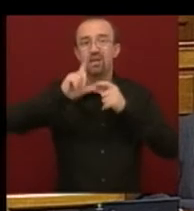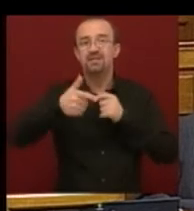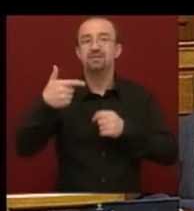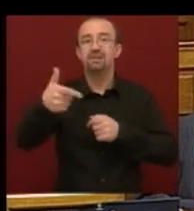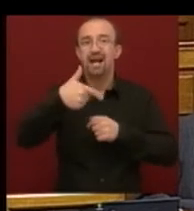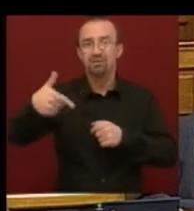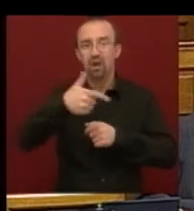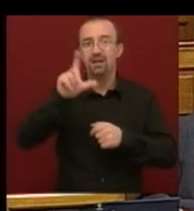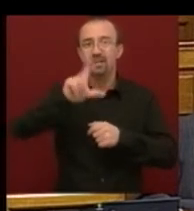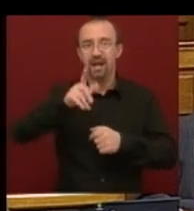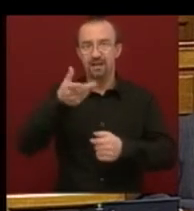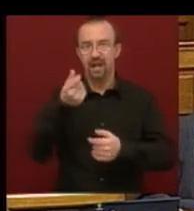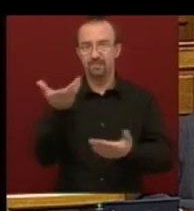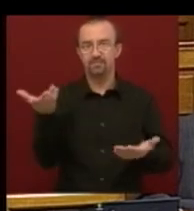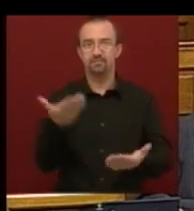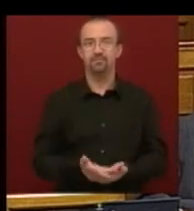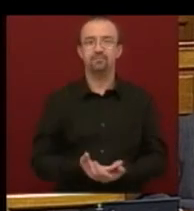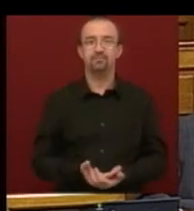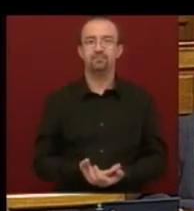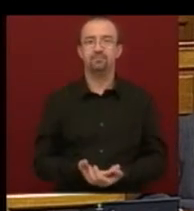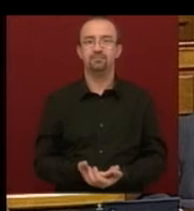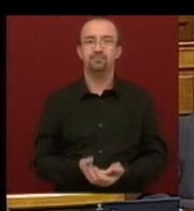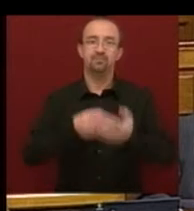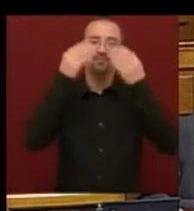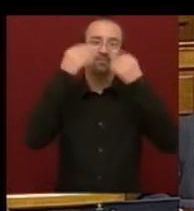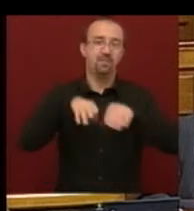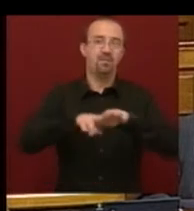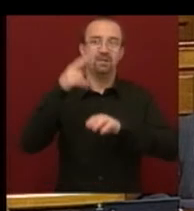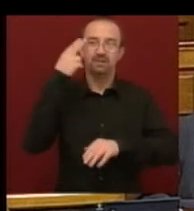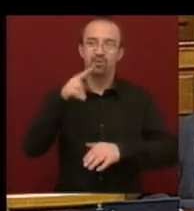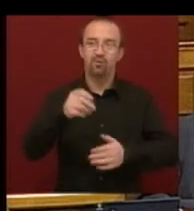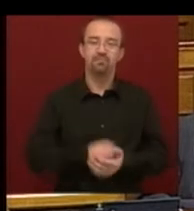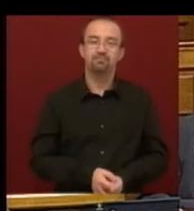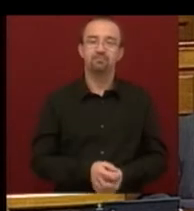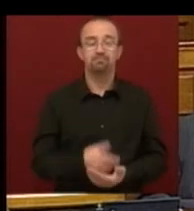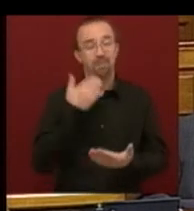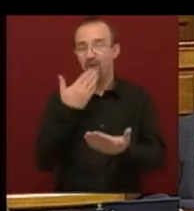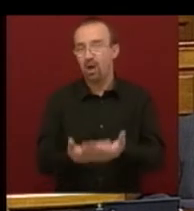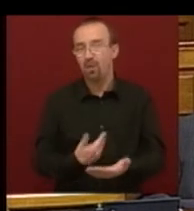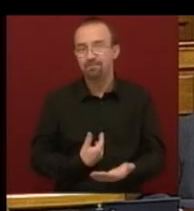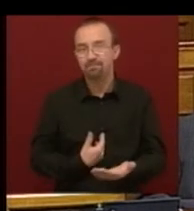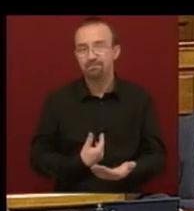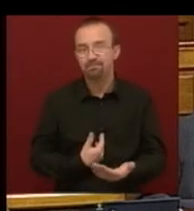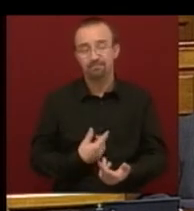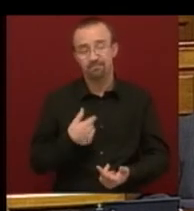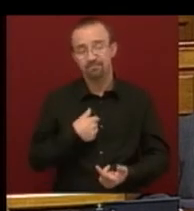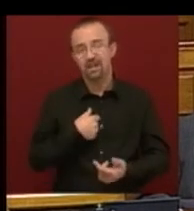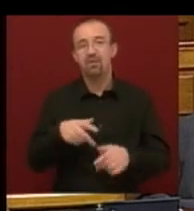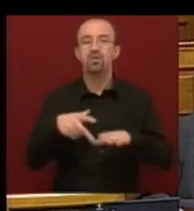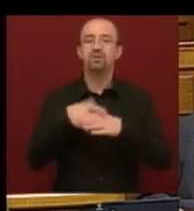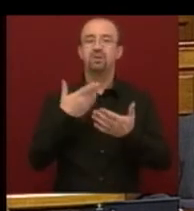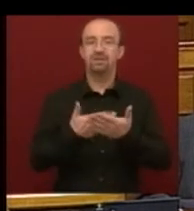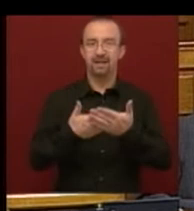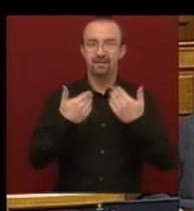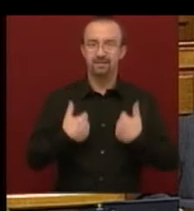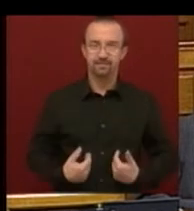gázolaj literenkénti ára. Tisztelt Miniszter úr! Megvalom önne, én azok közé, a közgazdászok közé